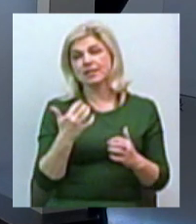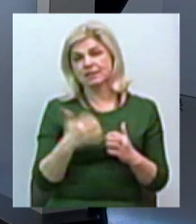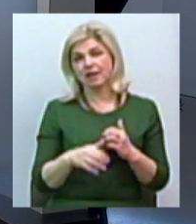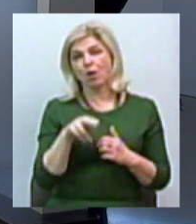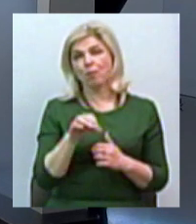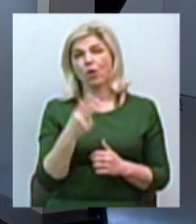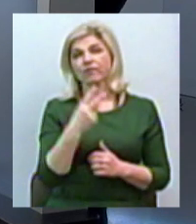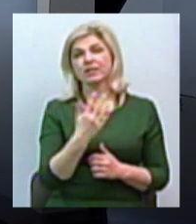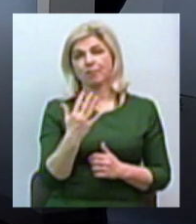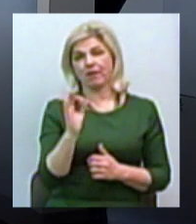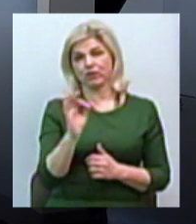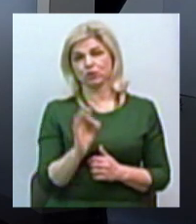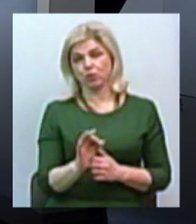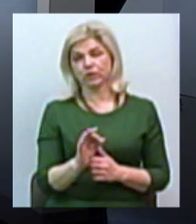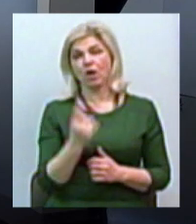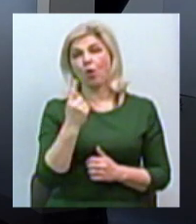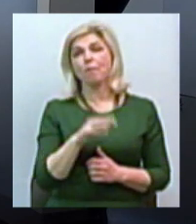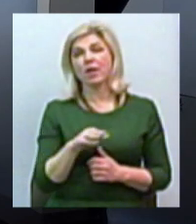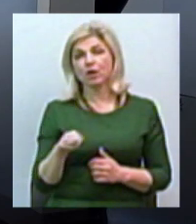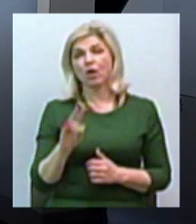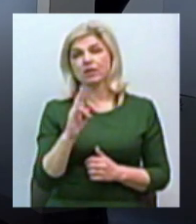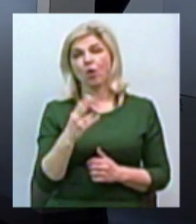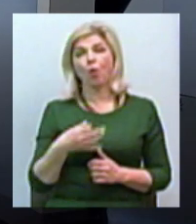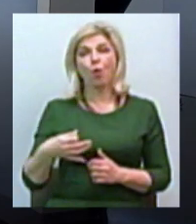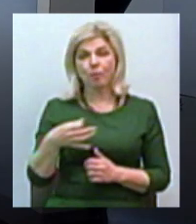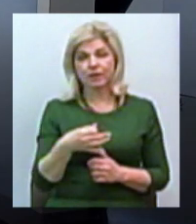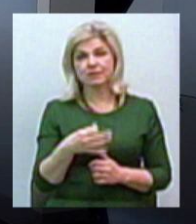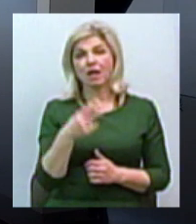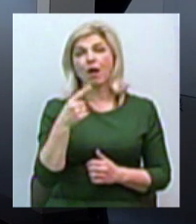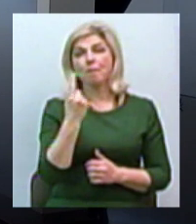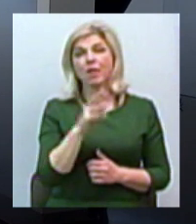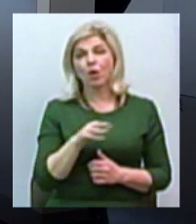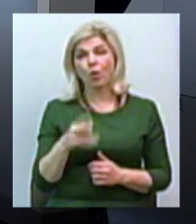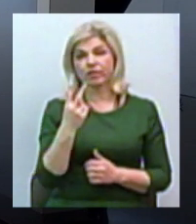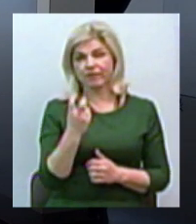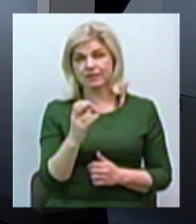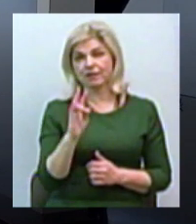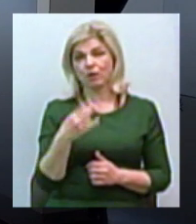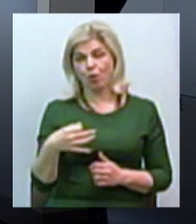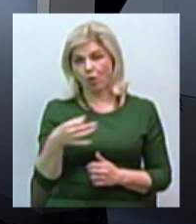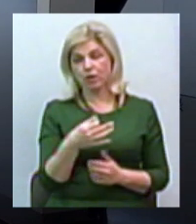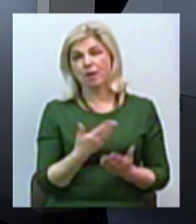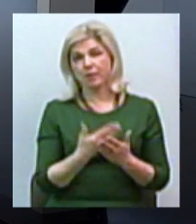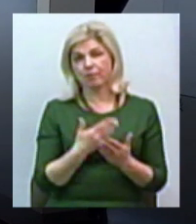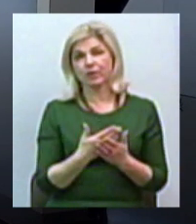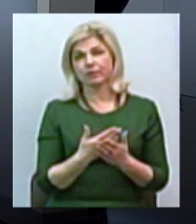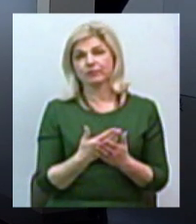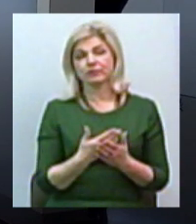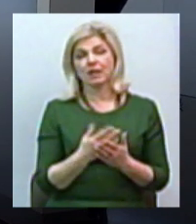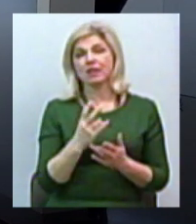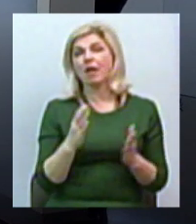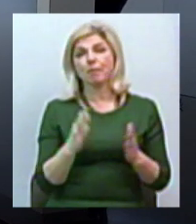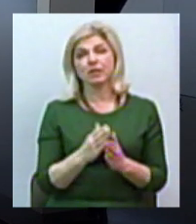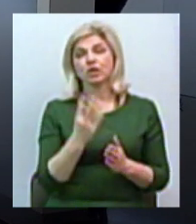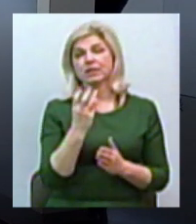25%. От дивіться, 1 200 000 Миколаївська область. Ми маємо те, що на всякий, про всякий випадок, не менше,